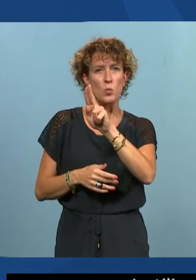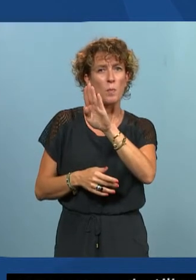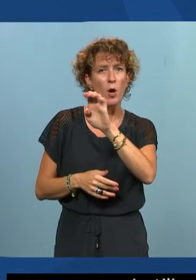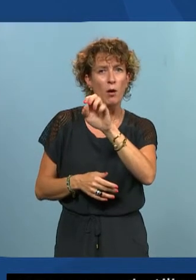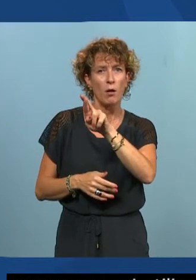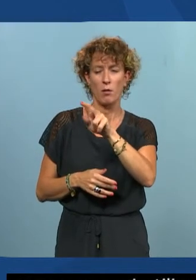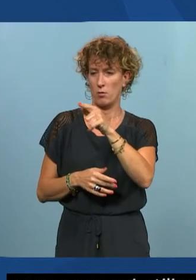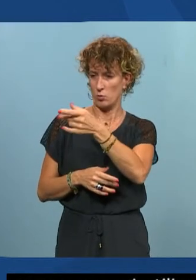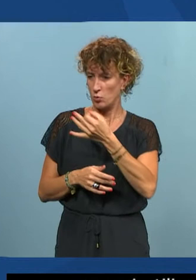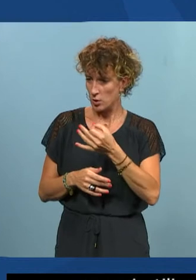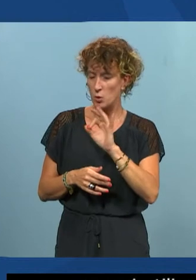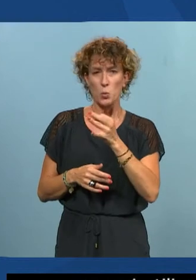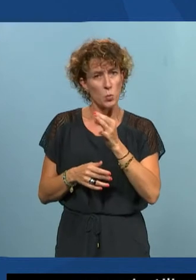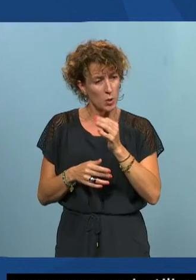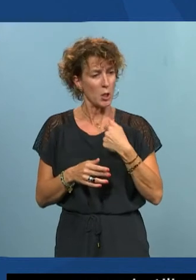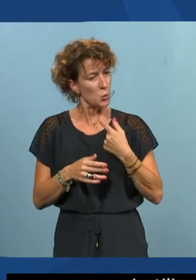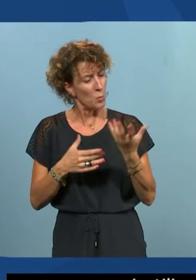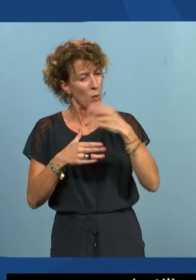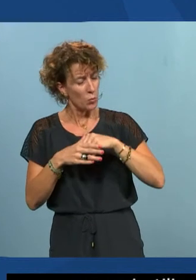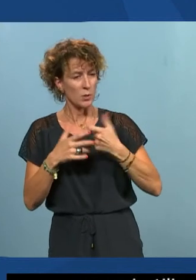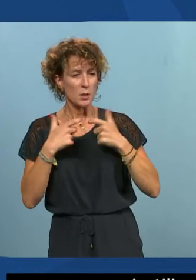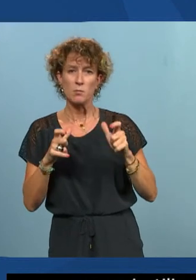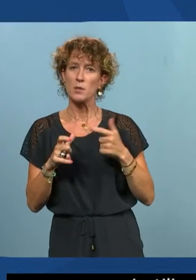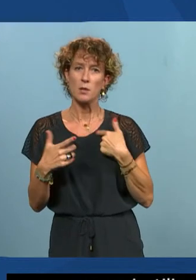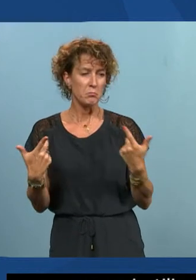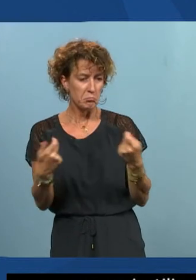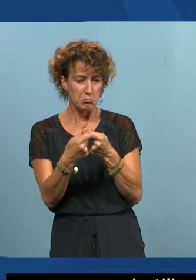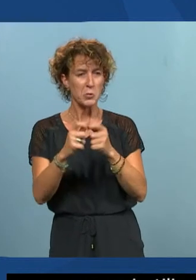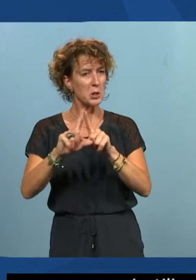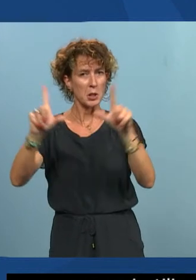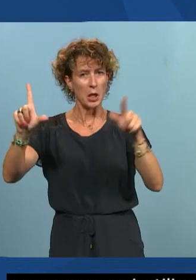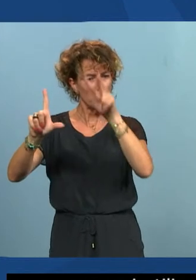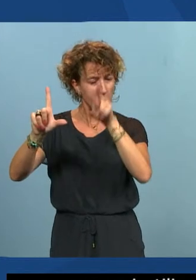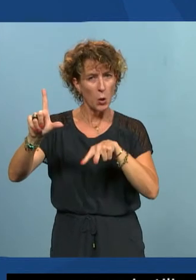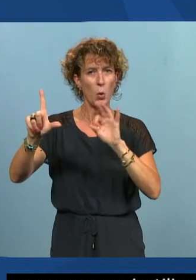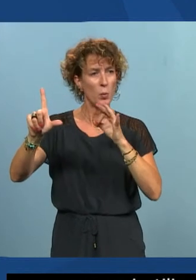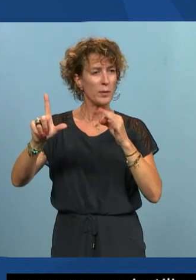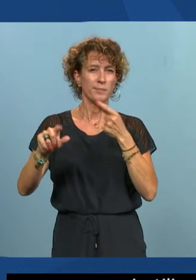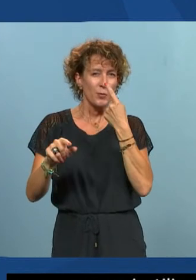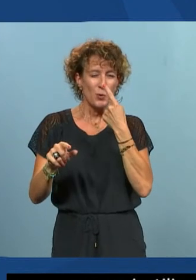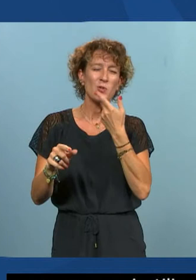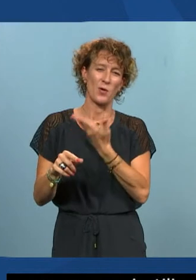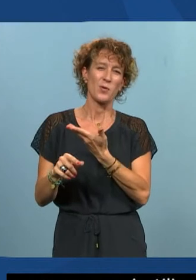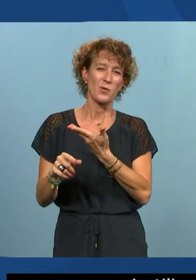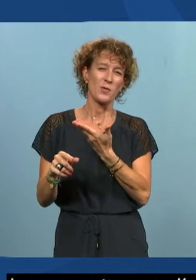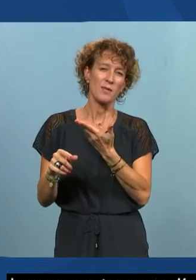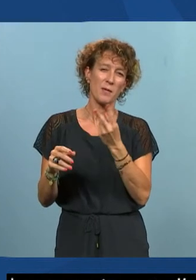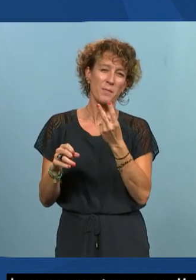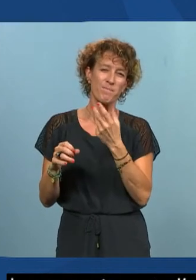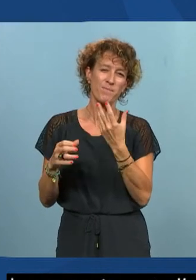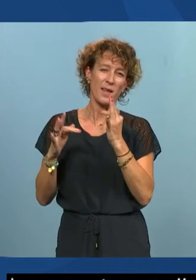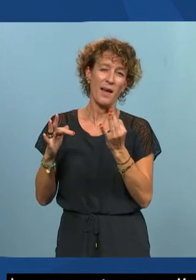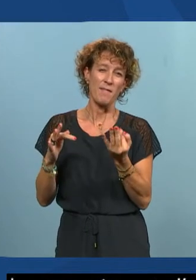expliquent qu'eux ils prennent en compte l'accessibilité qui sont compatibles avec les lecteurs d'écran etc. donc on sent qu'il y une bonne présence en compte du sujet